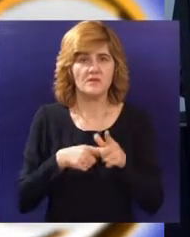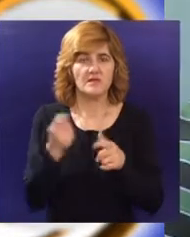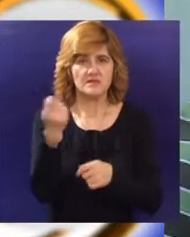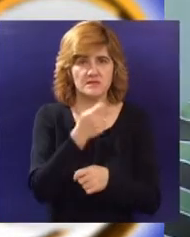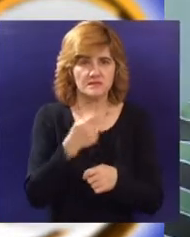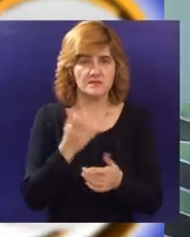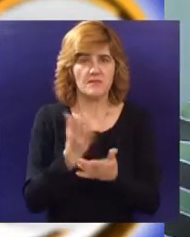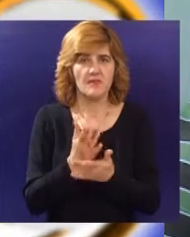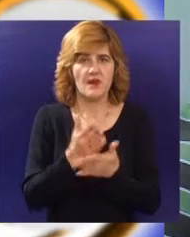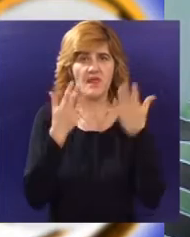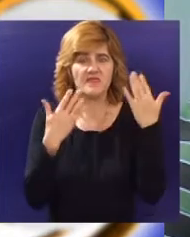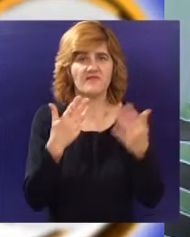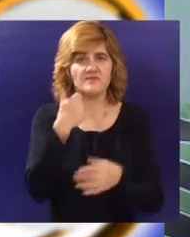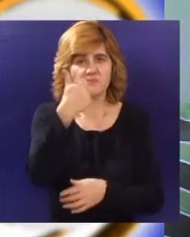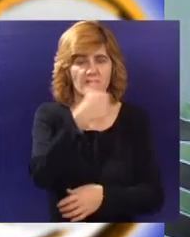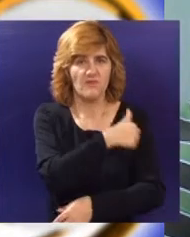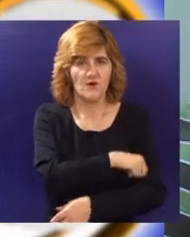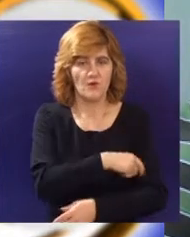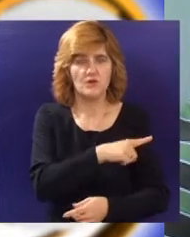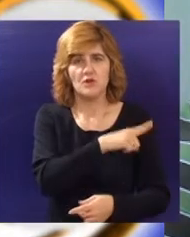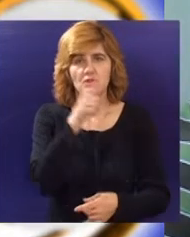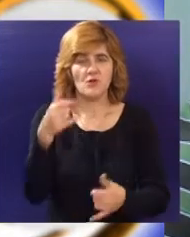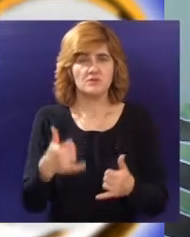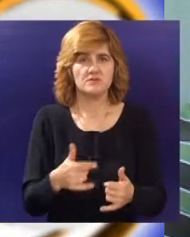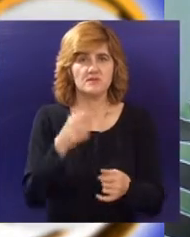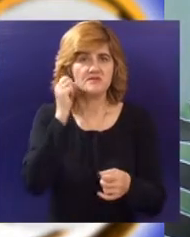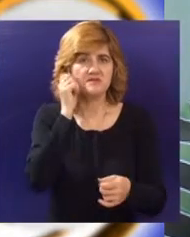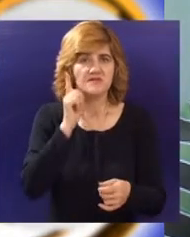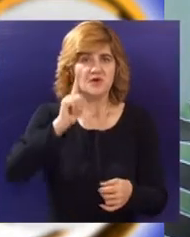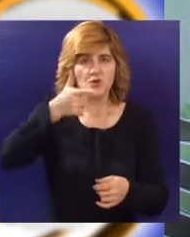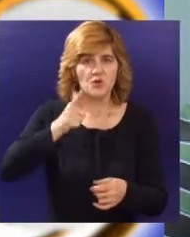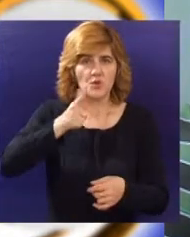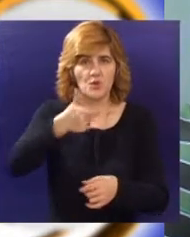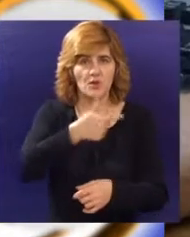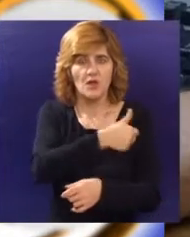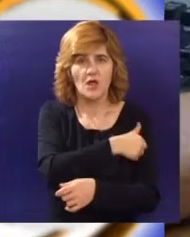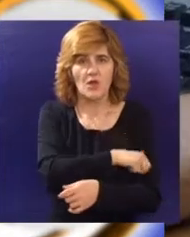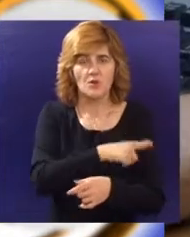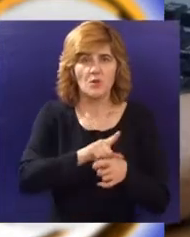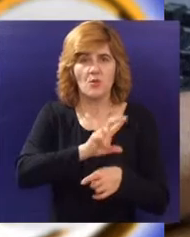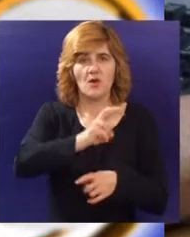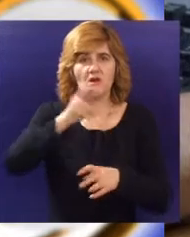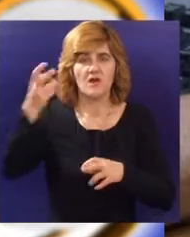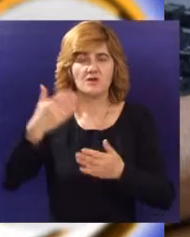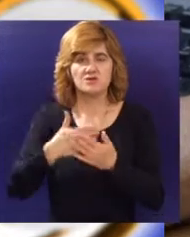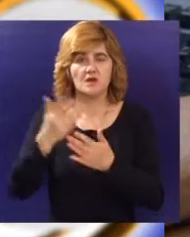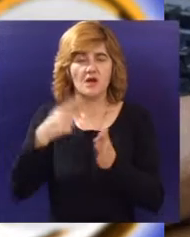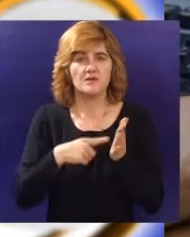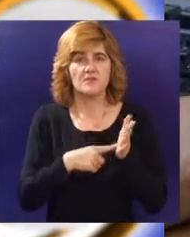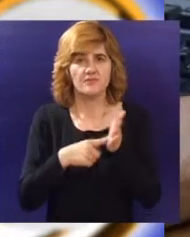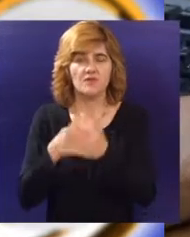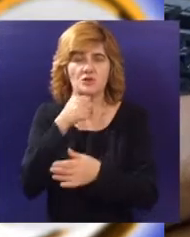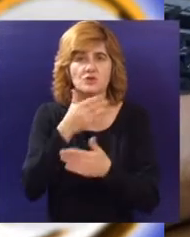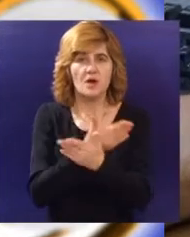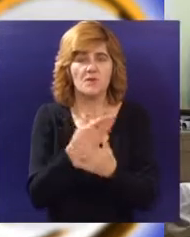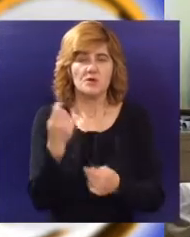1991. godine. Tada je uvedena praksa da se manifestacije svake druge godine udržava u različitim gradovima. Tako je 2002.